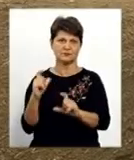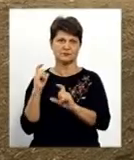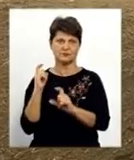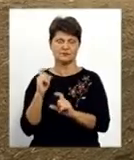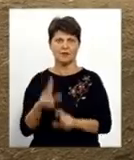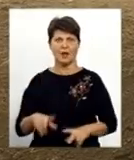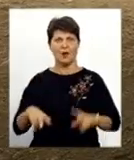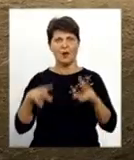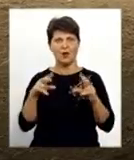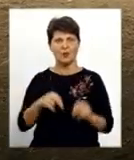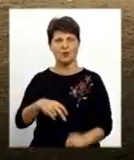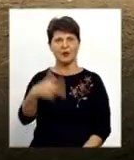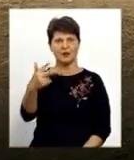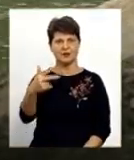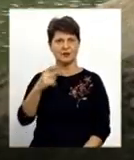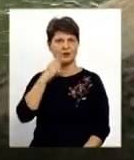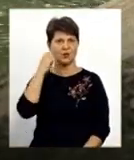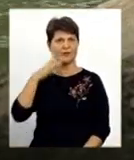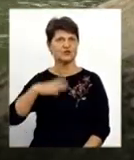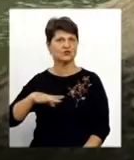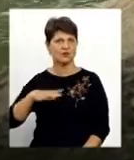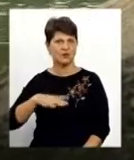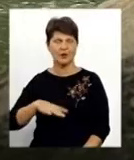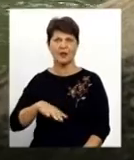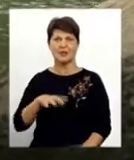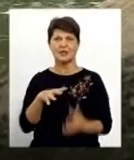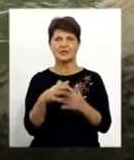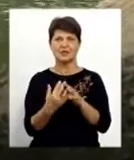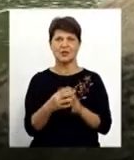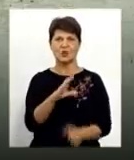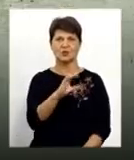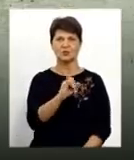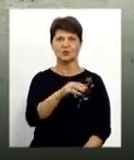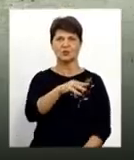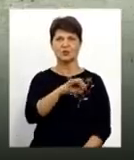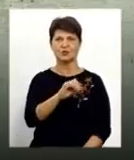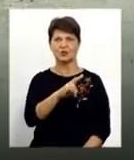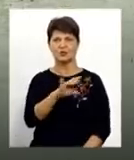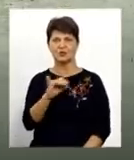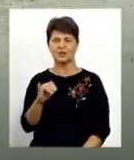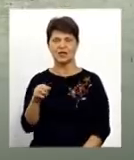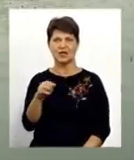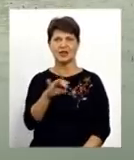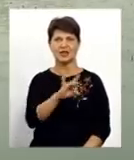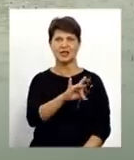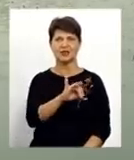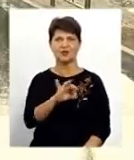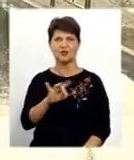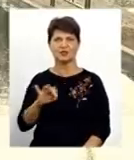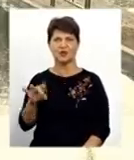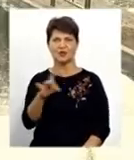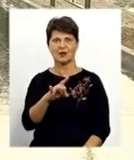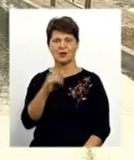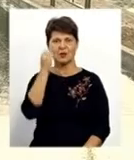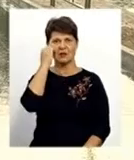Обіцяного 30 років чекали. У селі Сутизки Тиврівського району відкрили переправу, що з'єднує дві частини села. Стара дерев'яна споруда